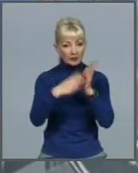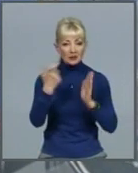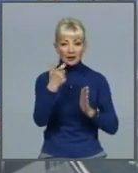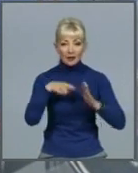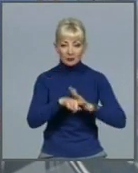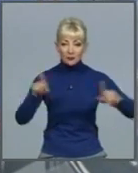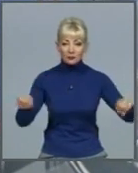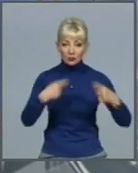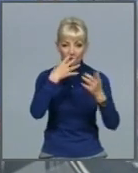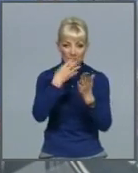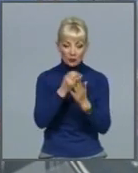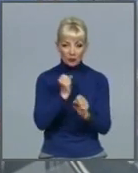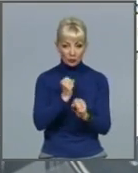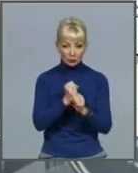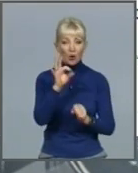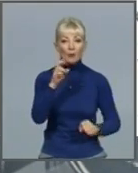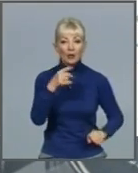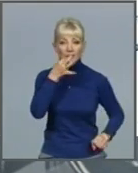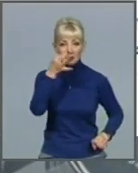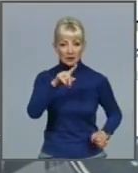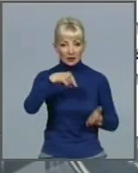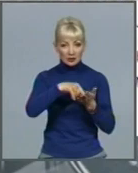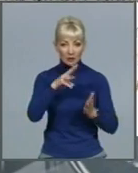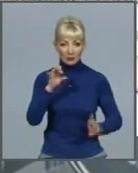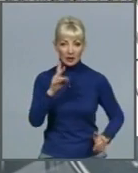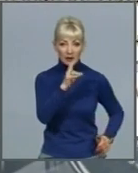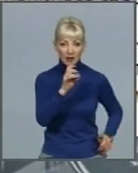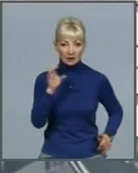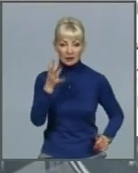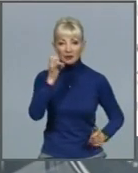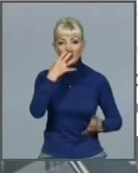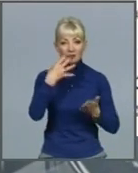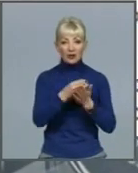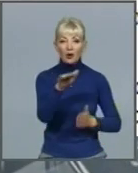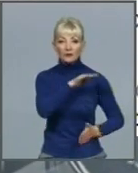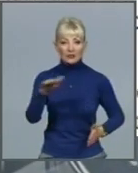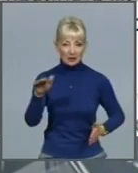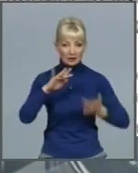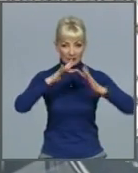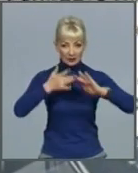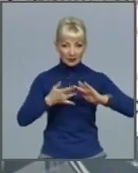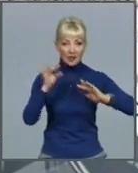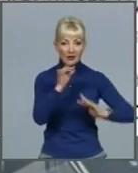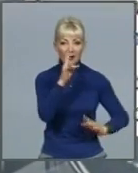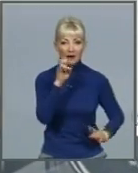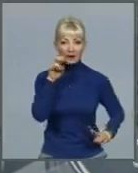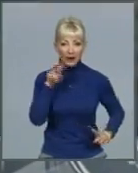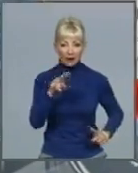роботу. Про це заявив міський голова Геннадій Кернес на своїх офіційних сторінках та каналах у соціальних мережах.